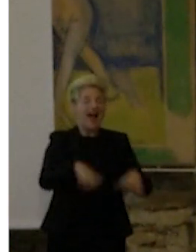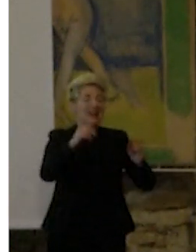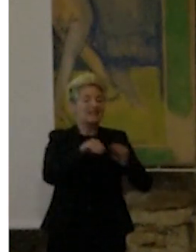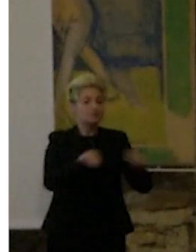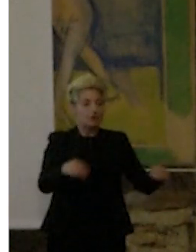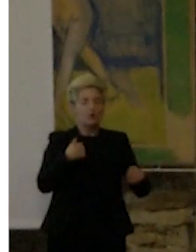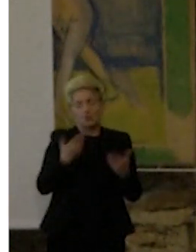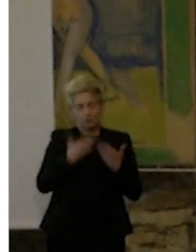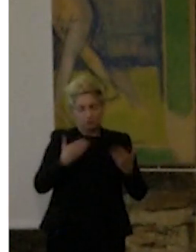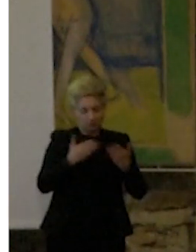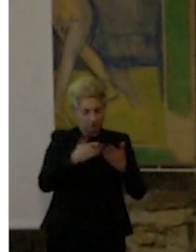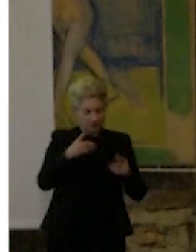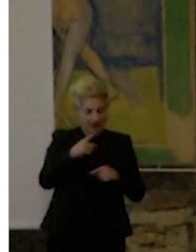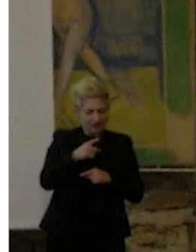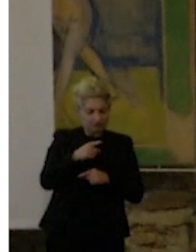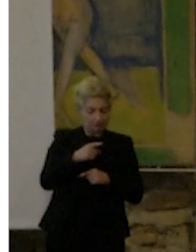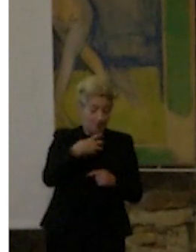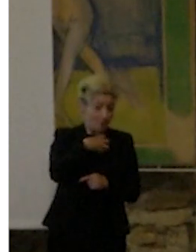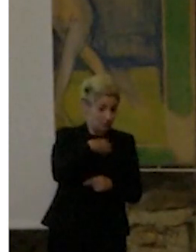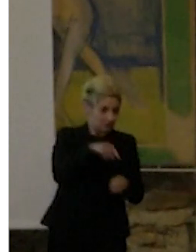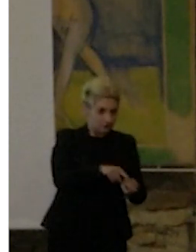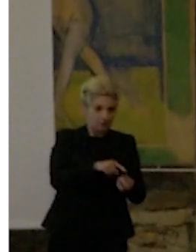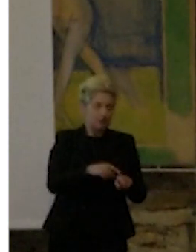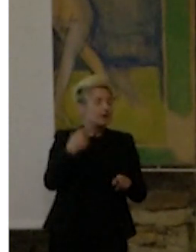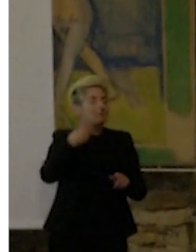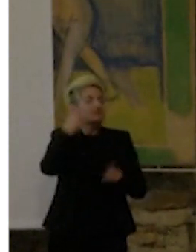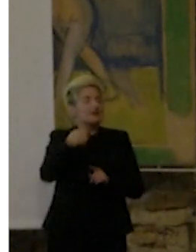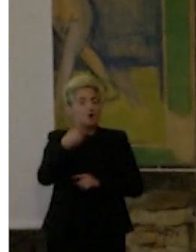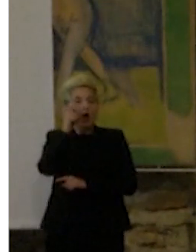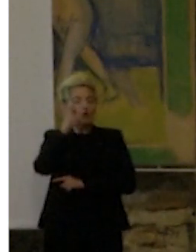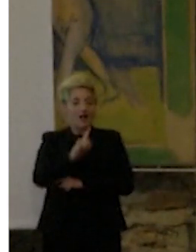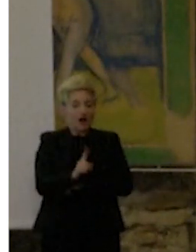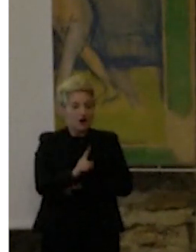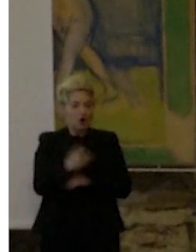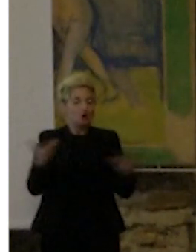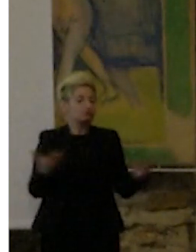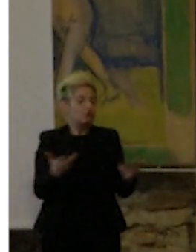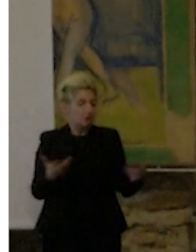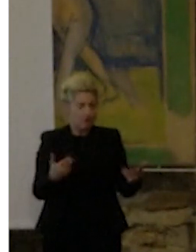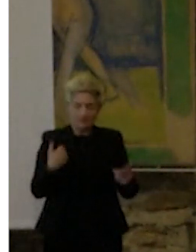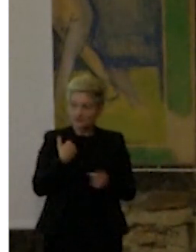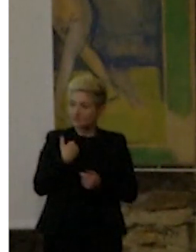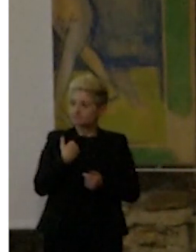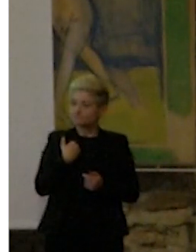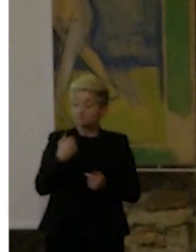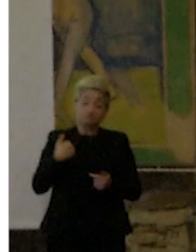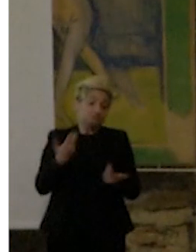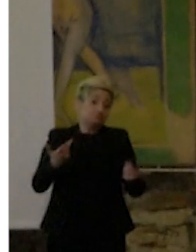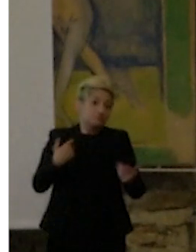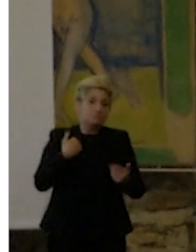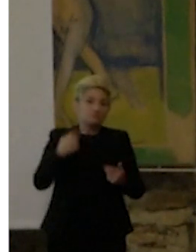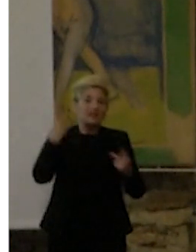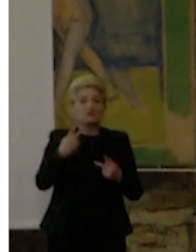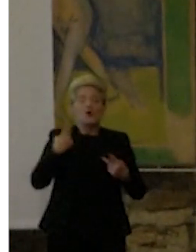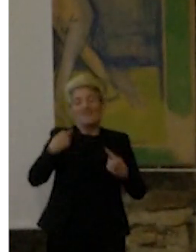studiato Montessori, non mi ero accorto di una cosa. Sono venti e passa anni anch'io che mi occupo di, diciamo, una